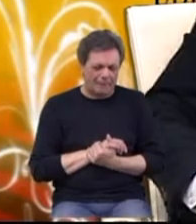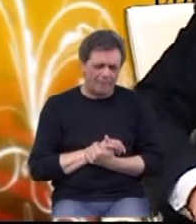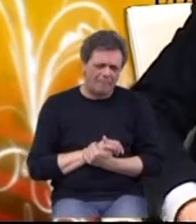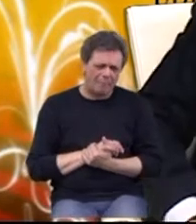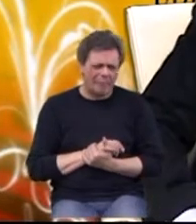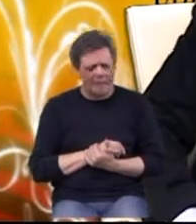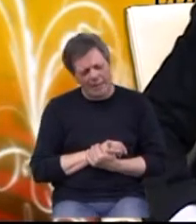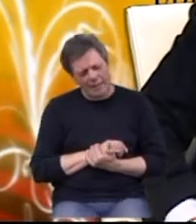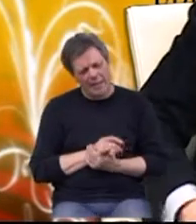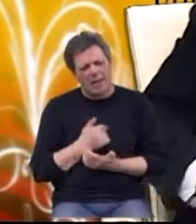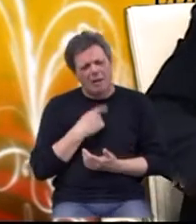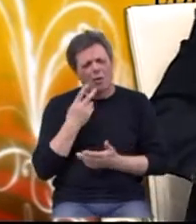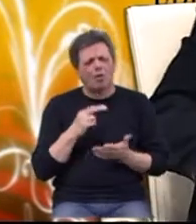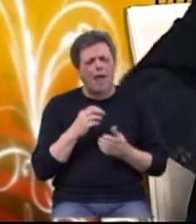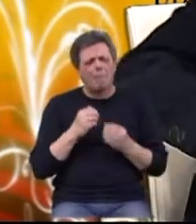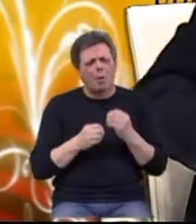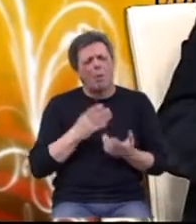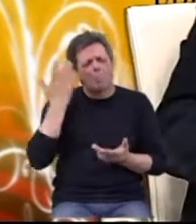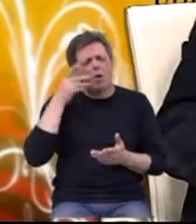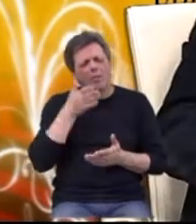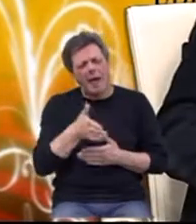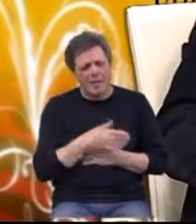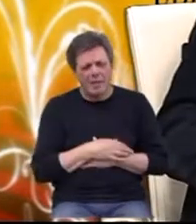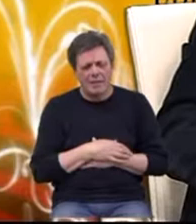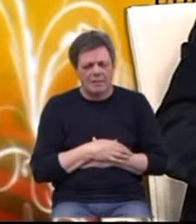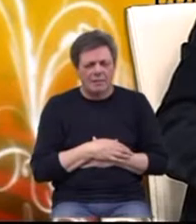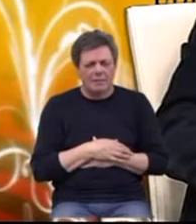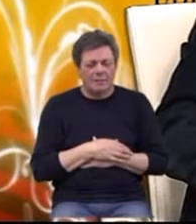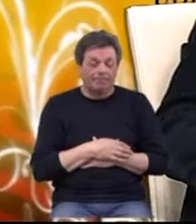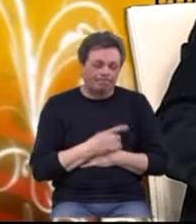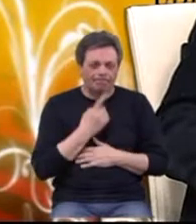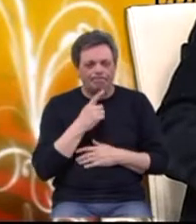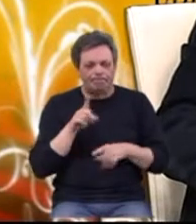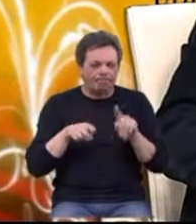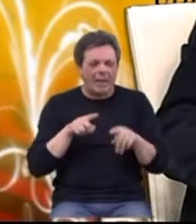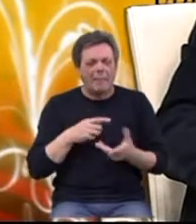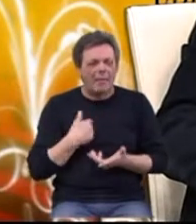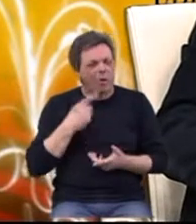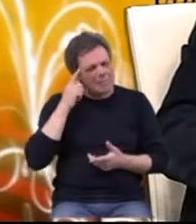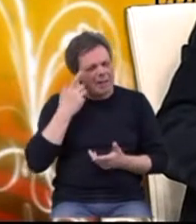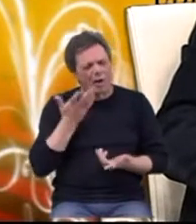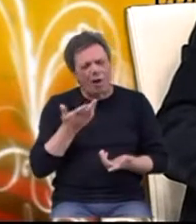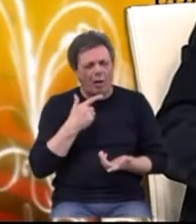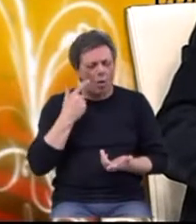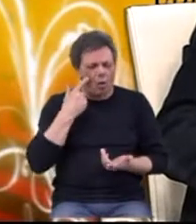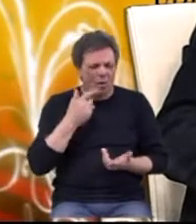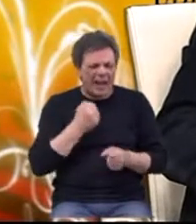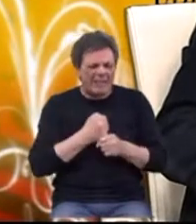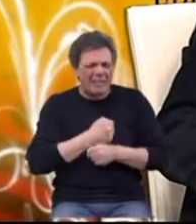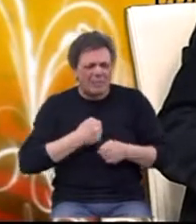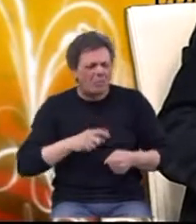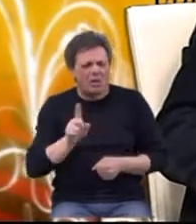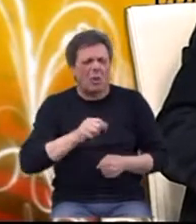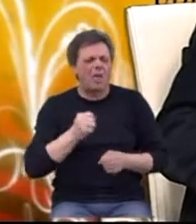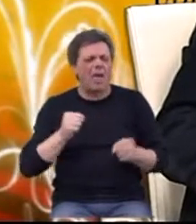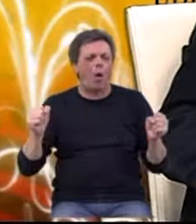da je problem oko debljine bio taj da, znate, netko je smatrao da ako se bavite debljinom, da to gotovo nije